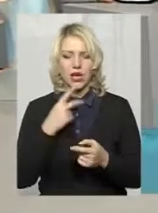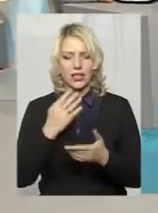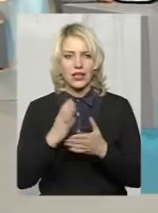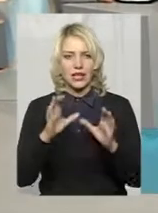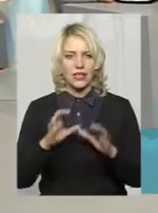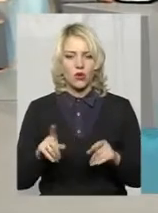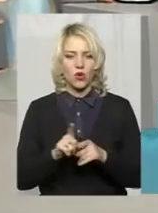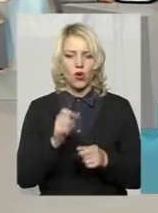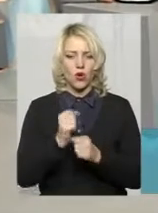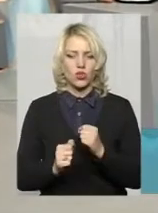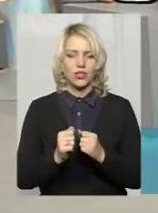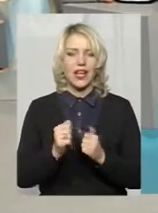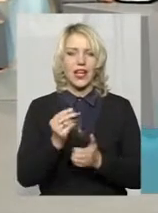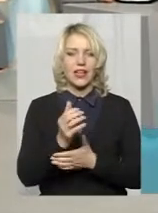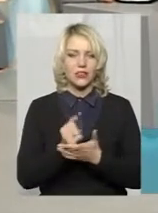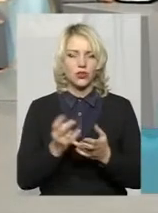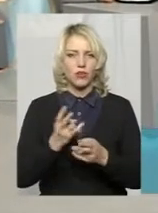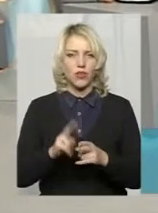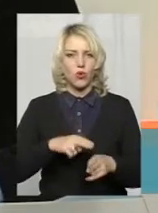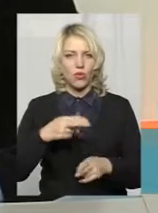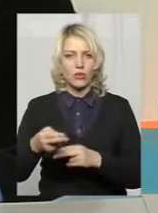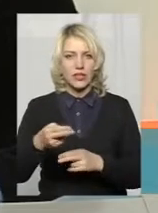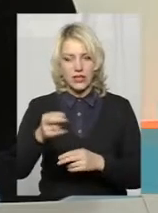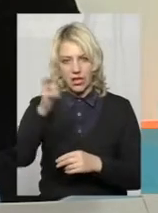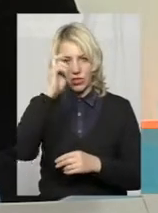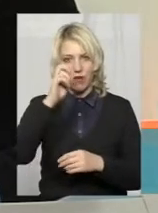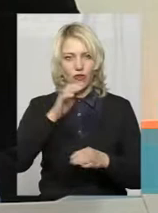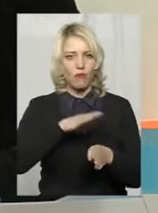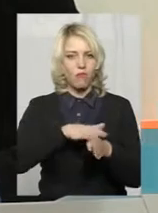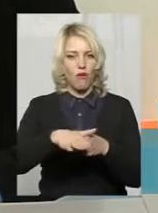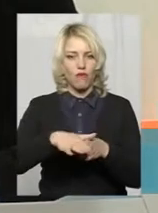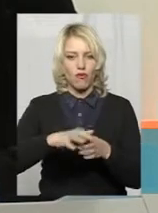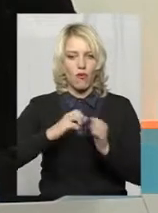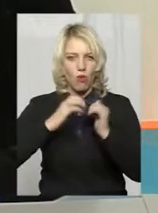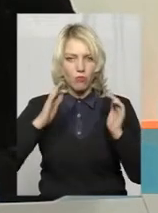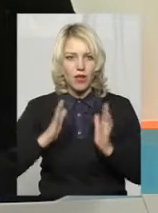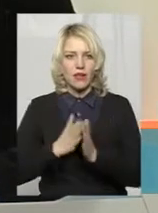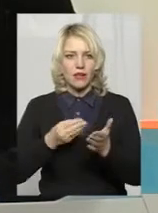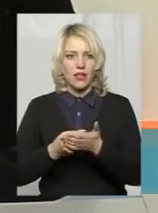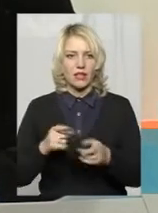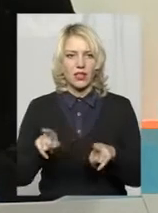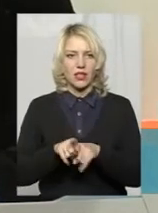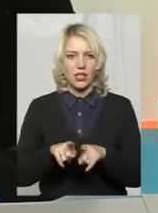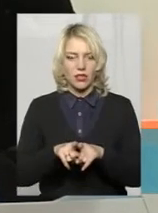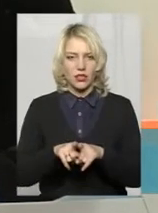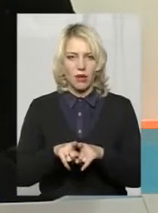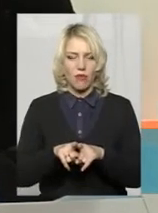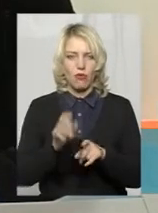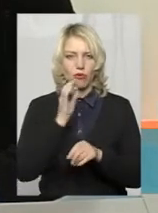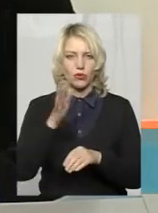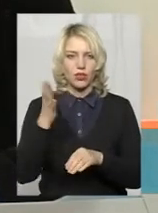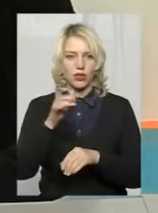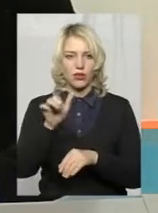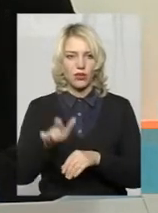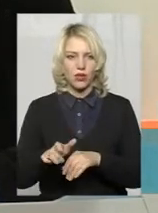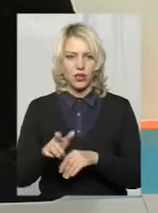компенсується державою в повному об'ємі фінансово. І більше того, так само і будь-які люди, які